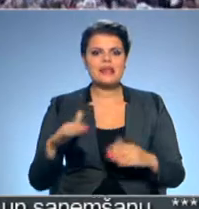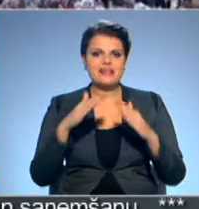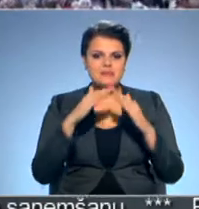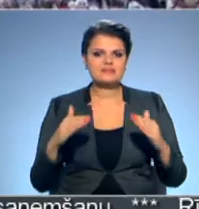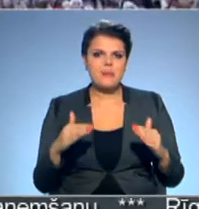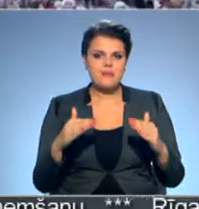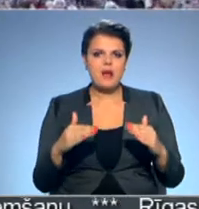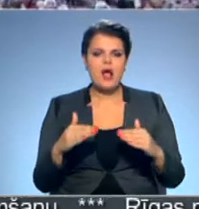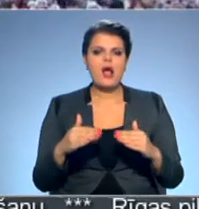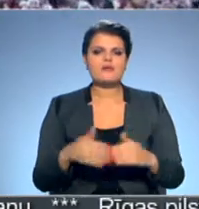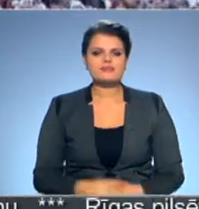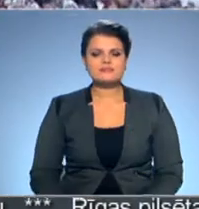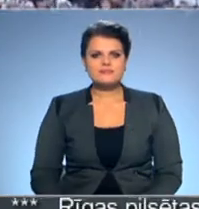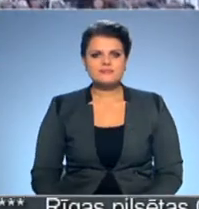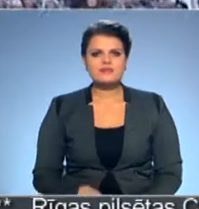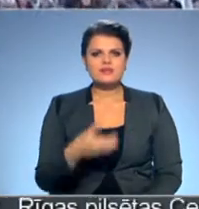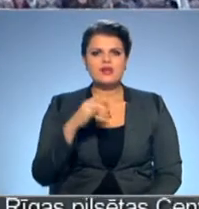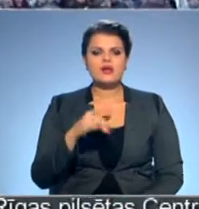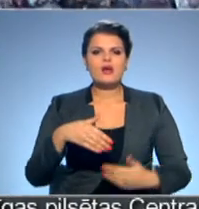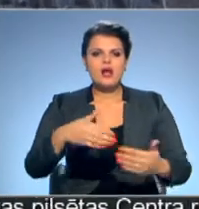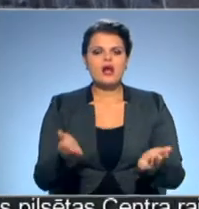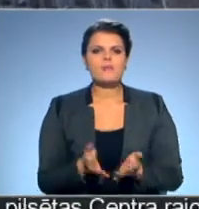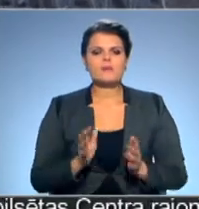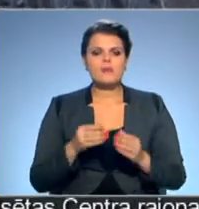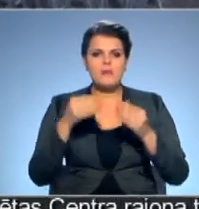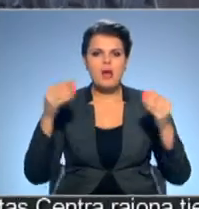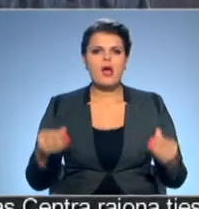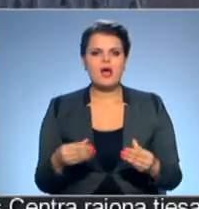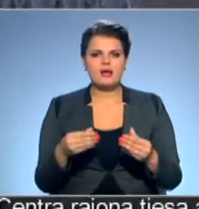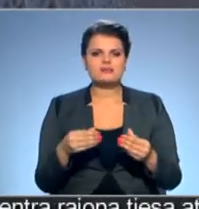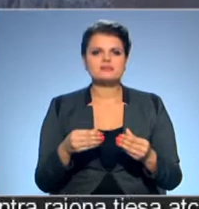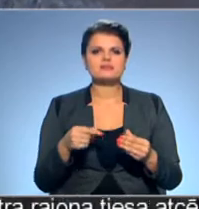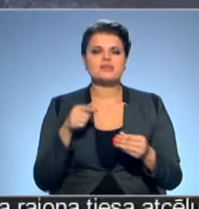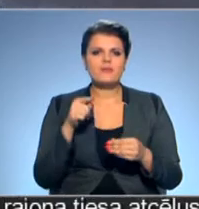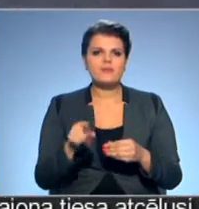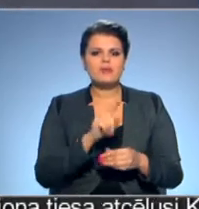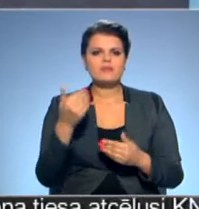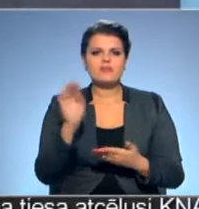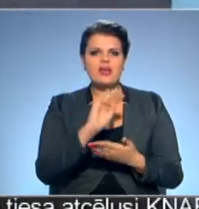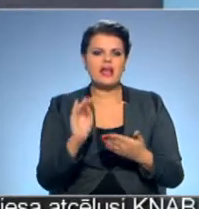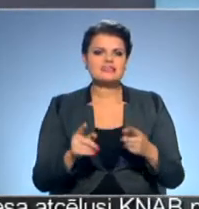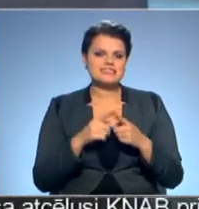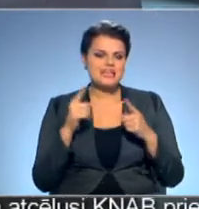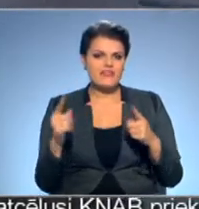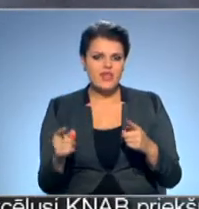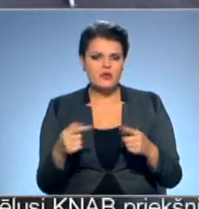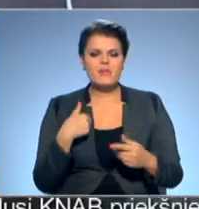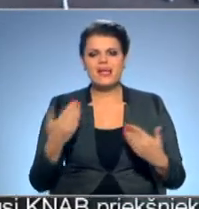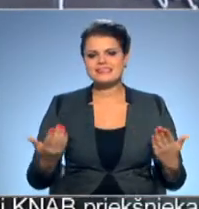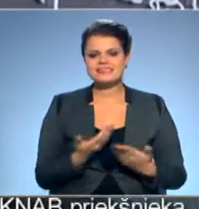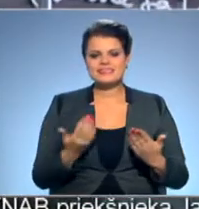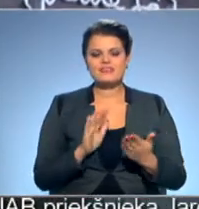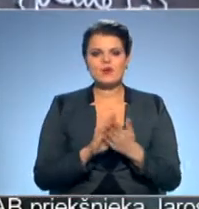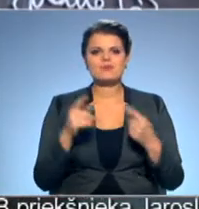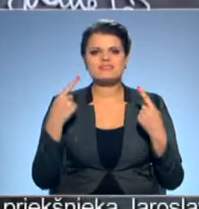Kalvena sielā 30. Čugunā atlieto plāksni rotā Mārtiņa sacerēts un roku rakstīts teikums – es dzīvoju